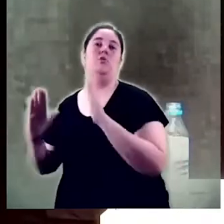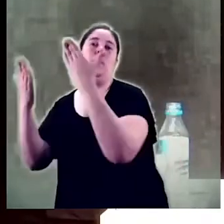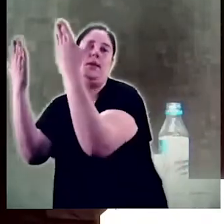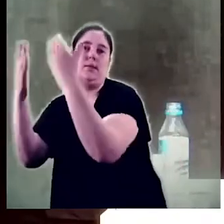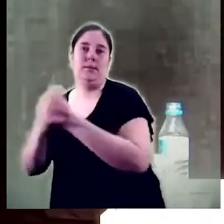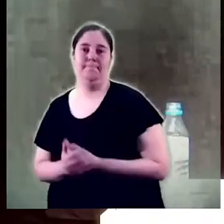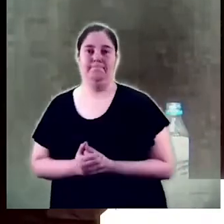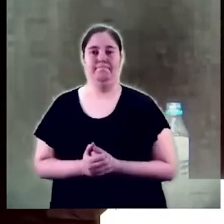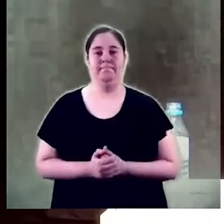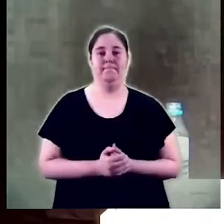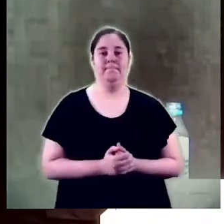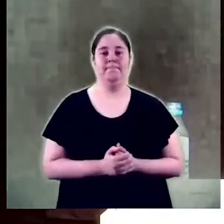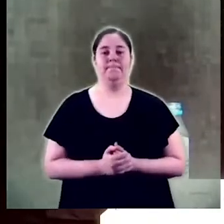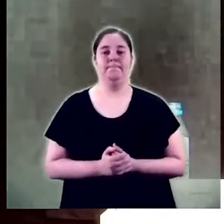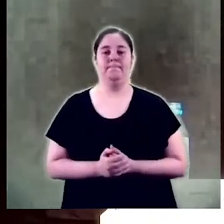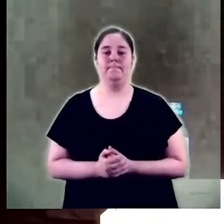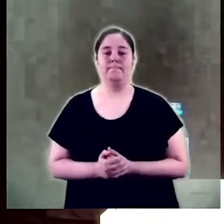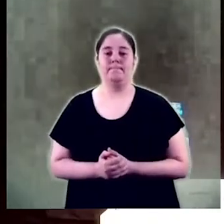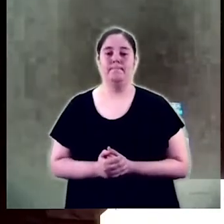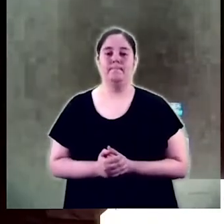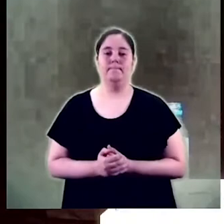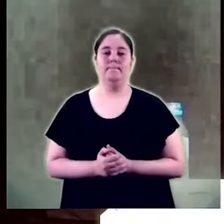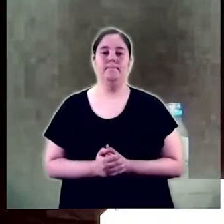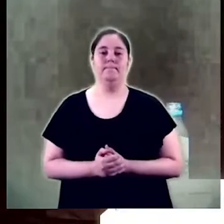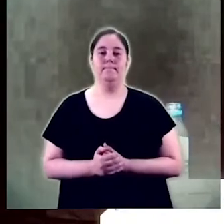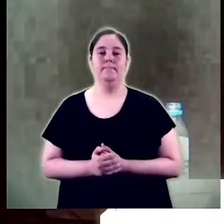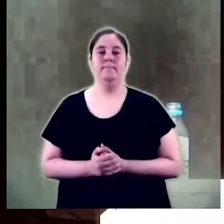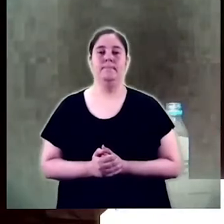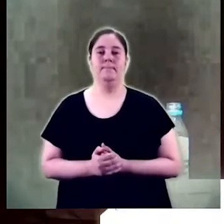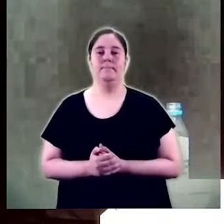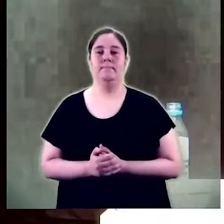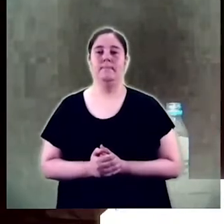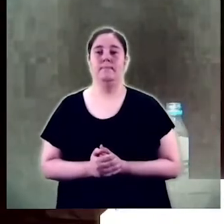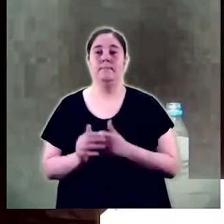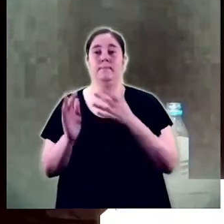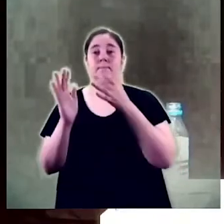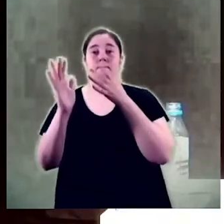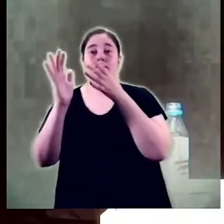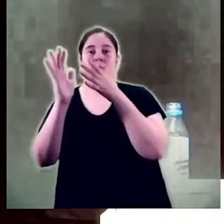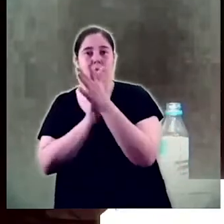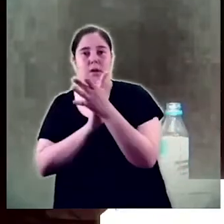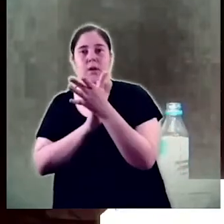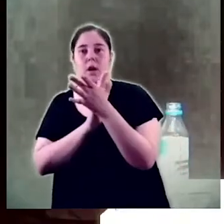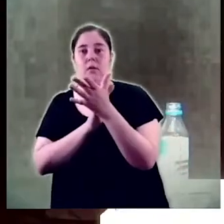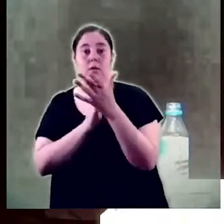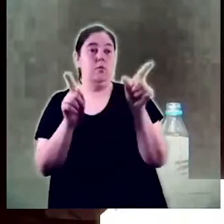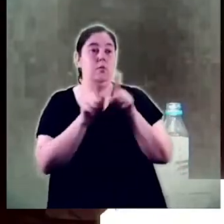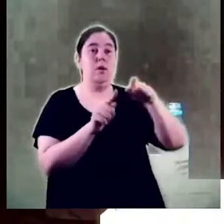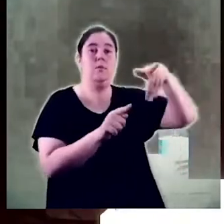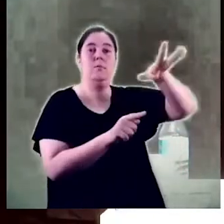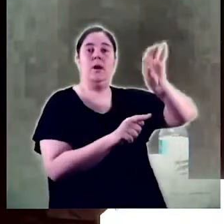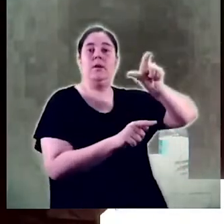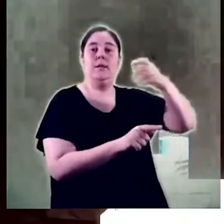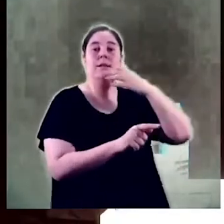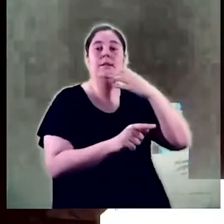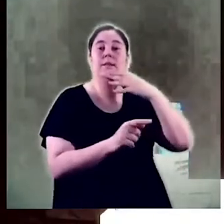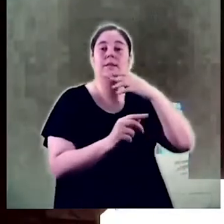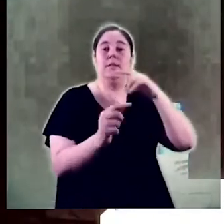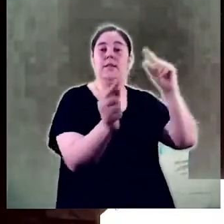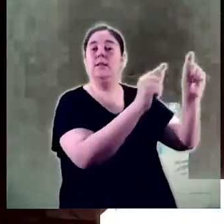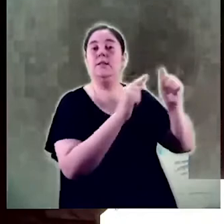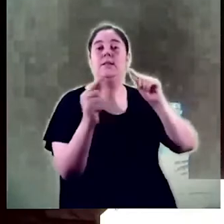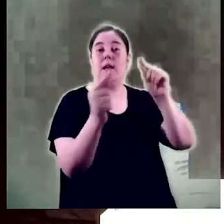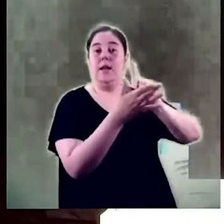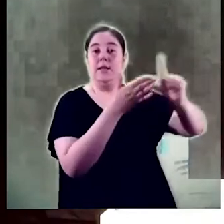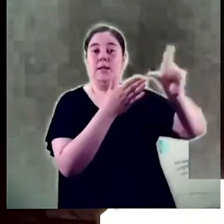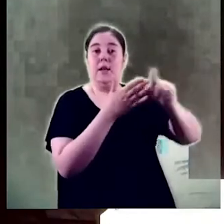la ferida constitutiva supervivents fer genealogia pròpia i apropiar-nos-la tal i com fa Marçal en